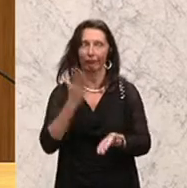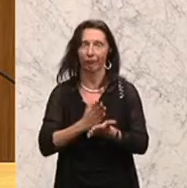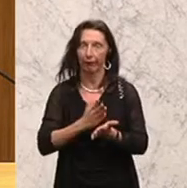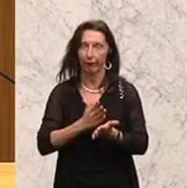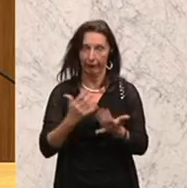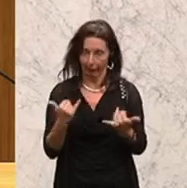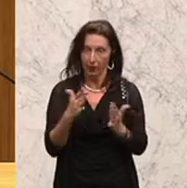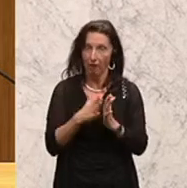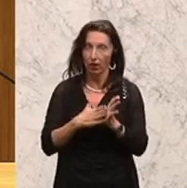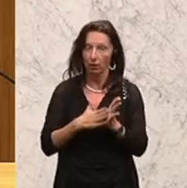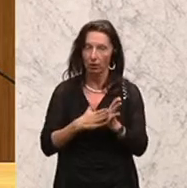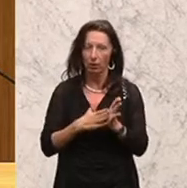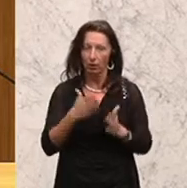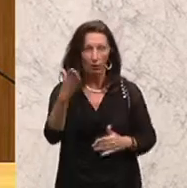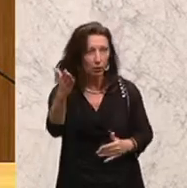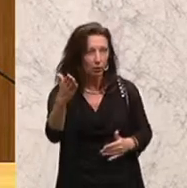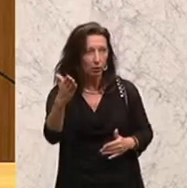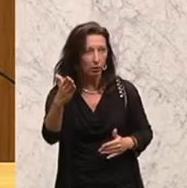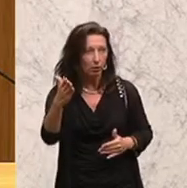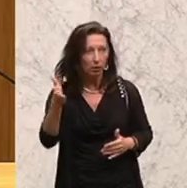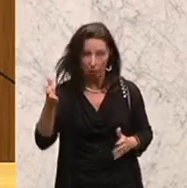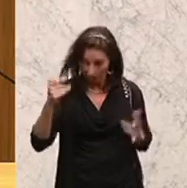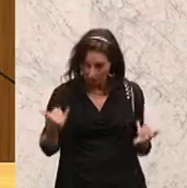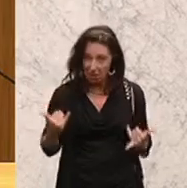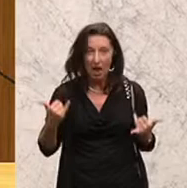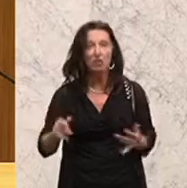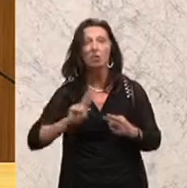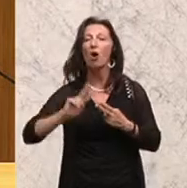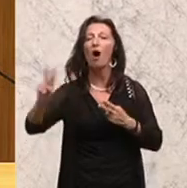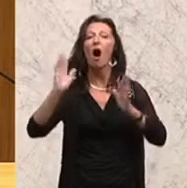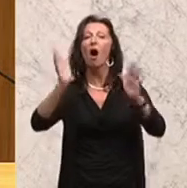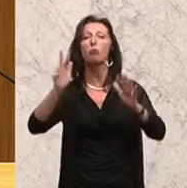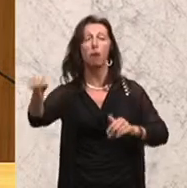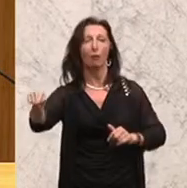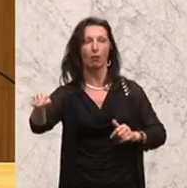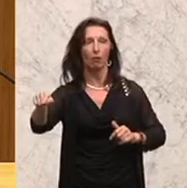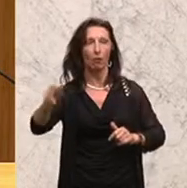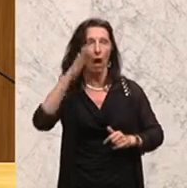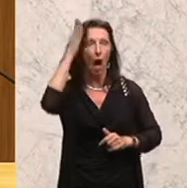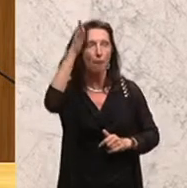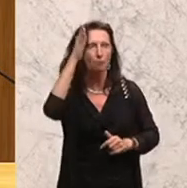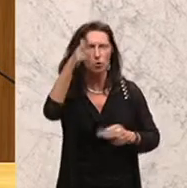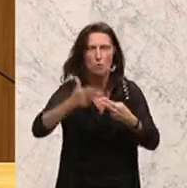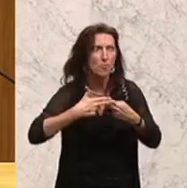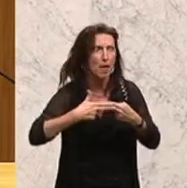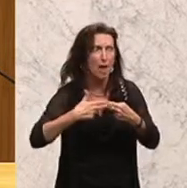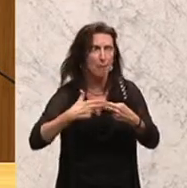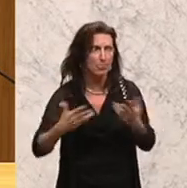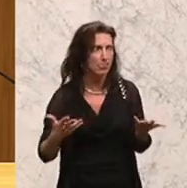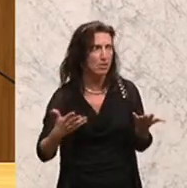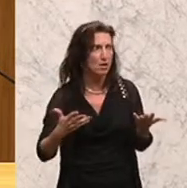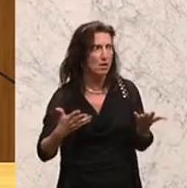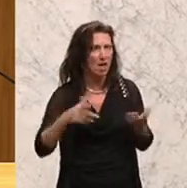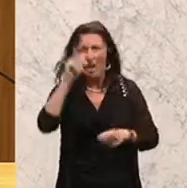am Straßengraben und Sie werden morgen in unseren Vorgärten liegen. Das ist ganz klar. Das wird nicht aufhören. Sie kommen tot